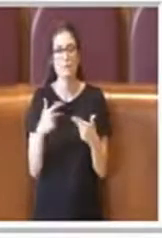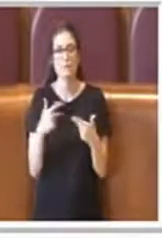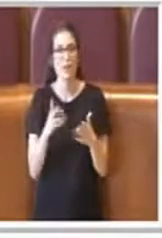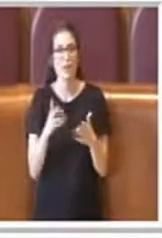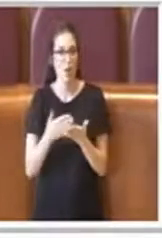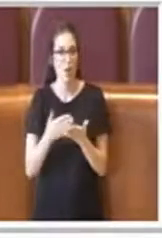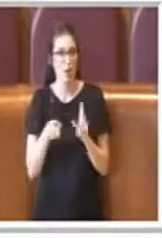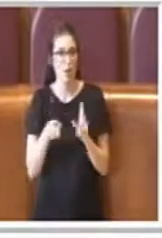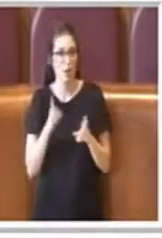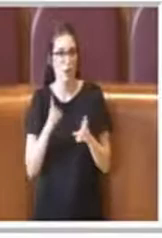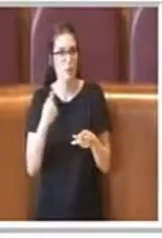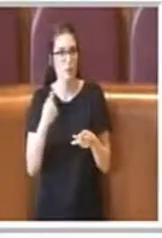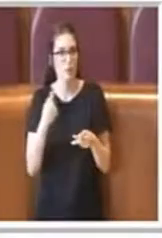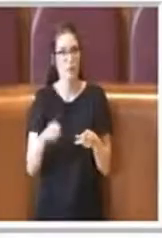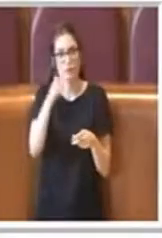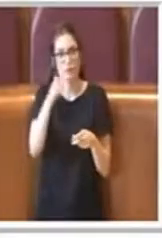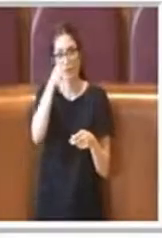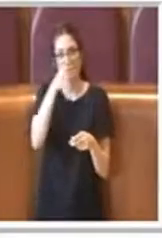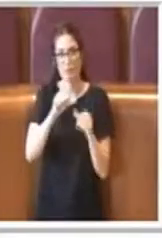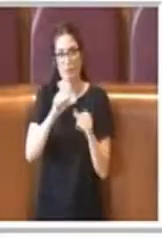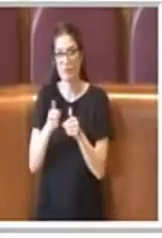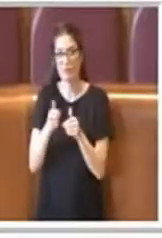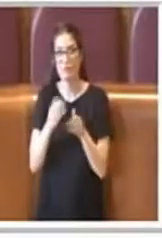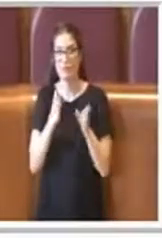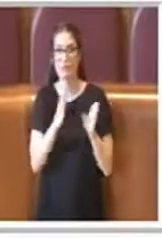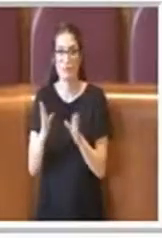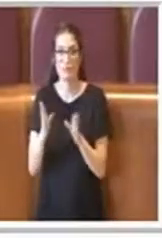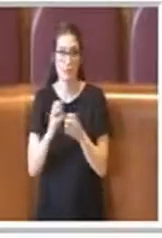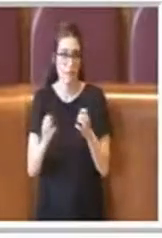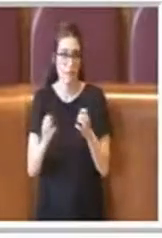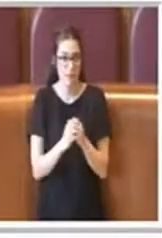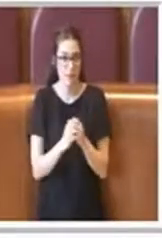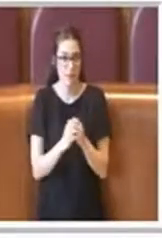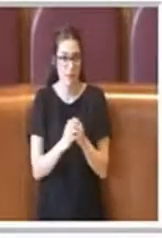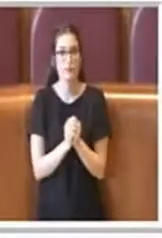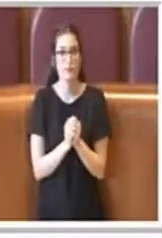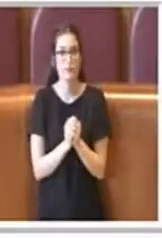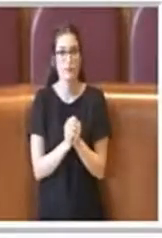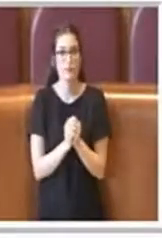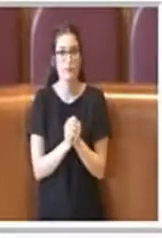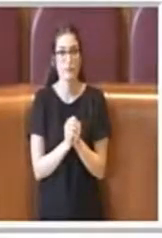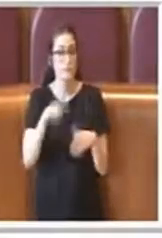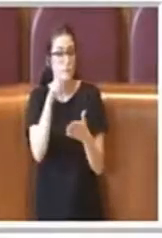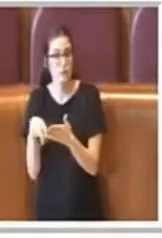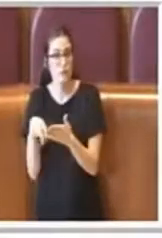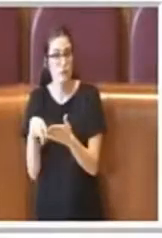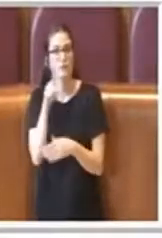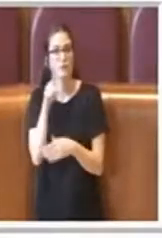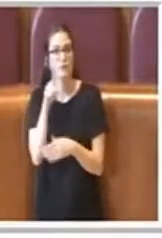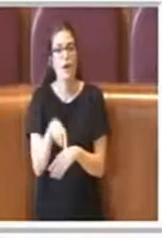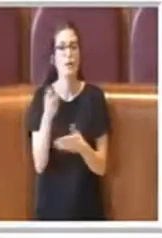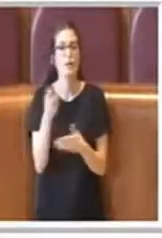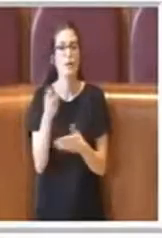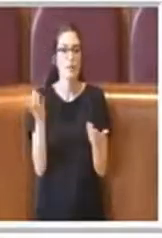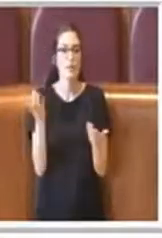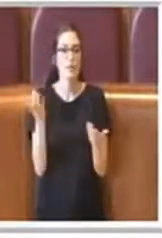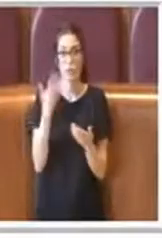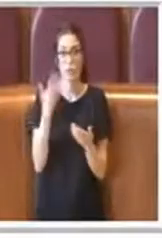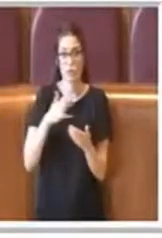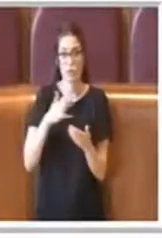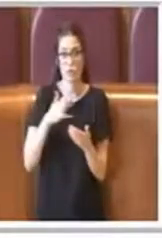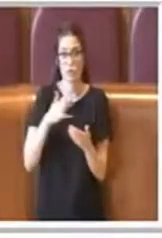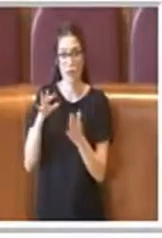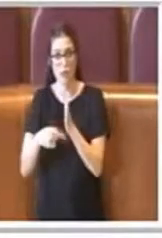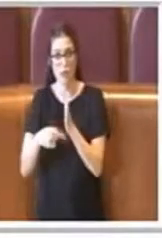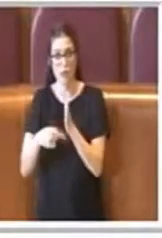meglio su tutti questi settori. Quindi leggeremo se ci saranno ordineggiore e